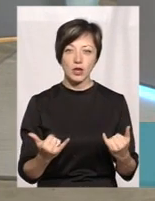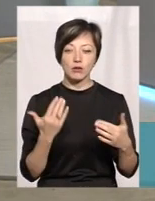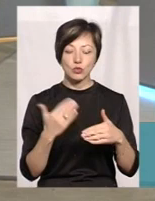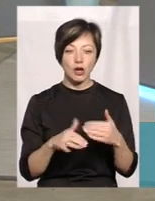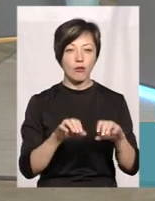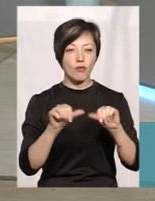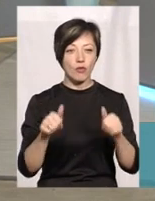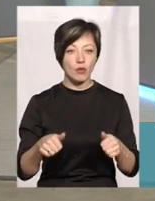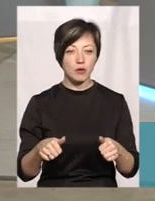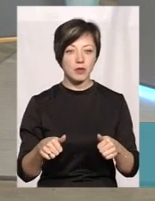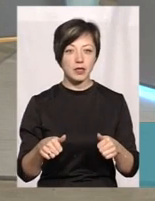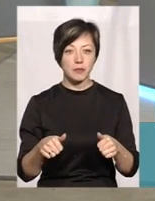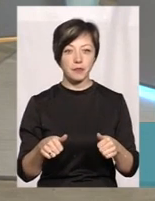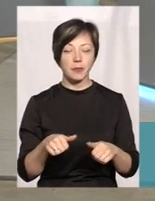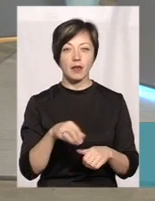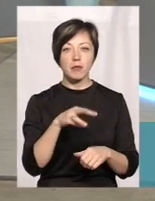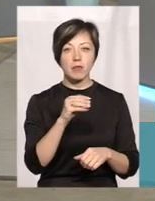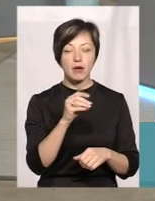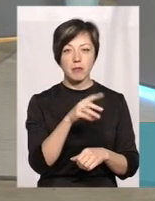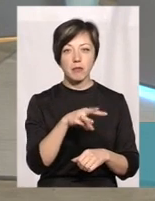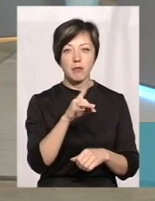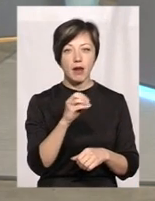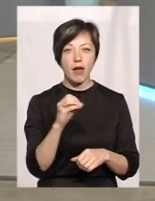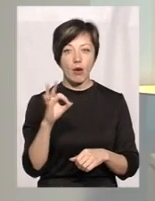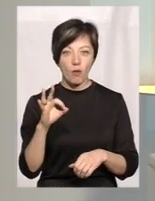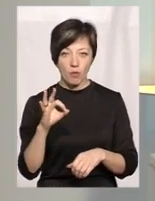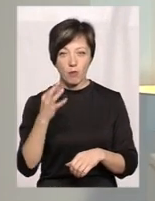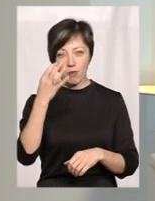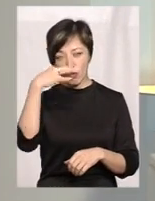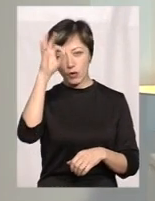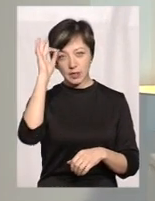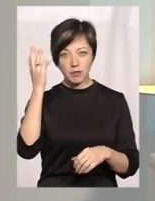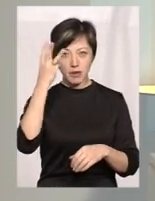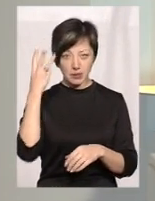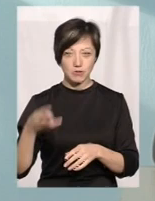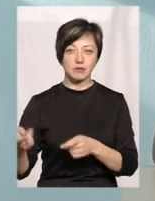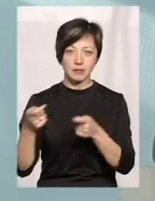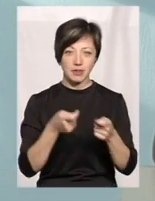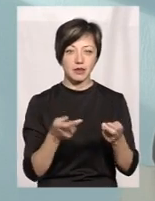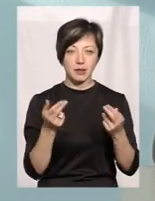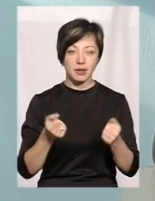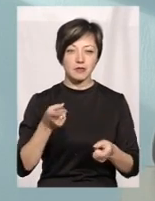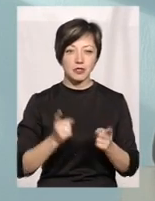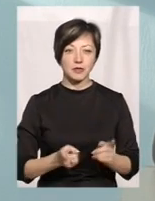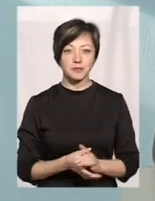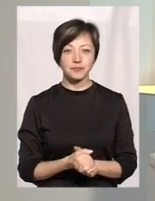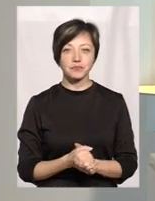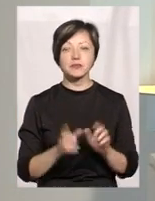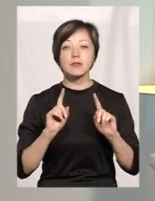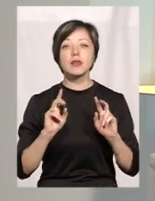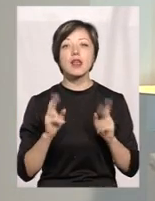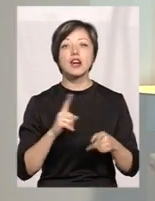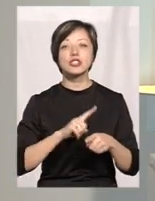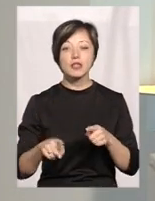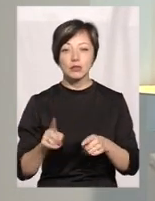оформлення в МРЕО, і, я думаю, найближчим Це Хмельницькому вони вже знаходяться? Звичайно. В Звичайно. А як швидко вони